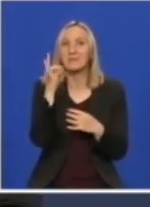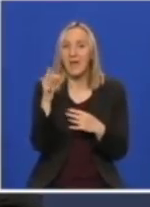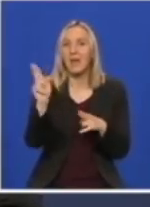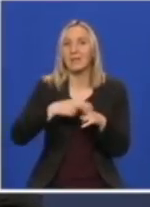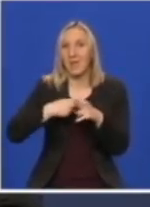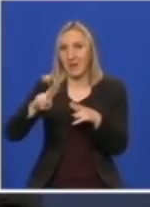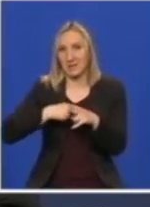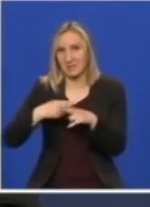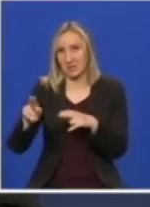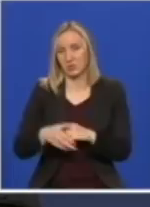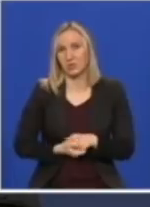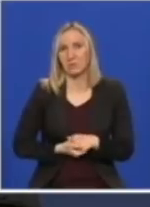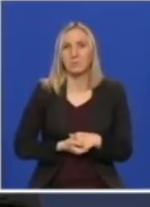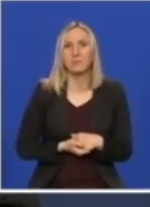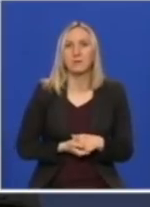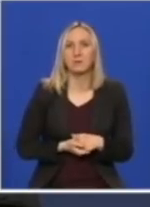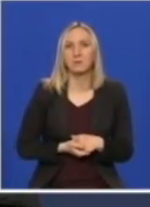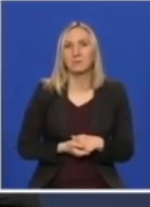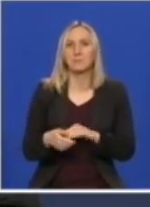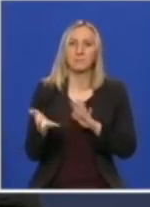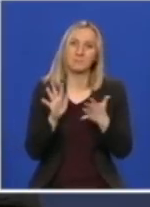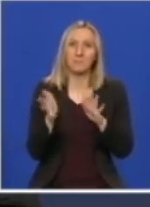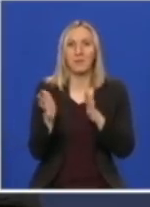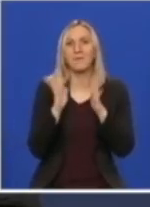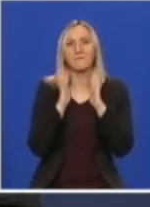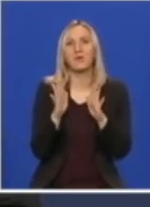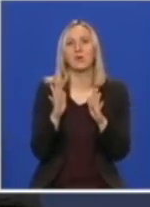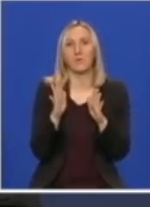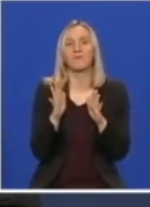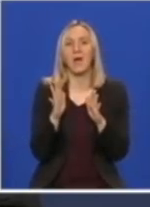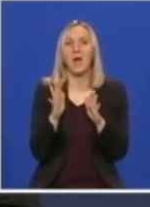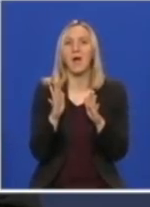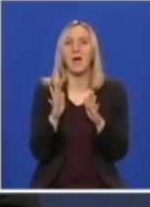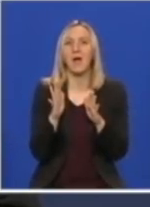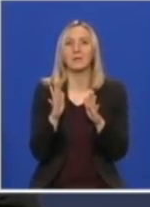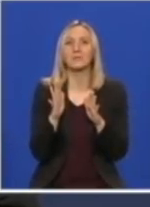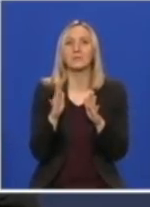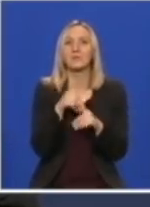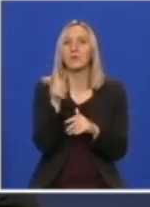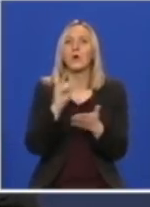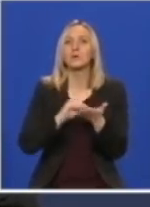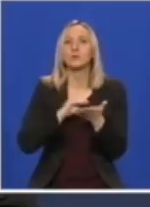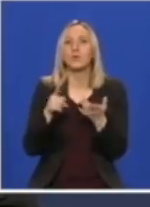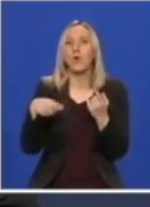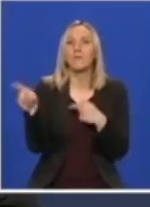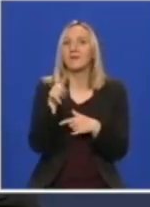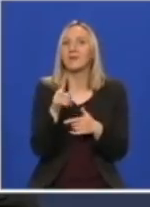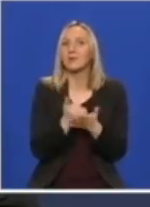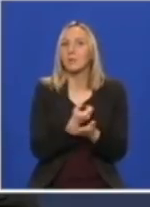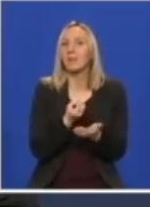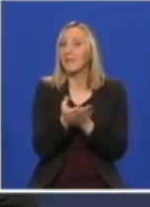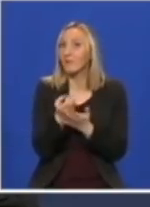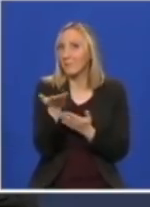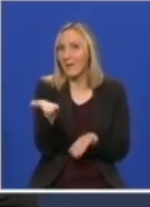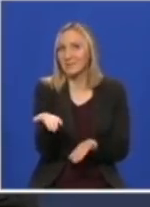to razreši. I verovatno je to nekako stiglo do novinara, ne znam na koji način. Nije ni